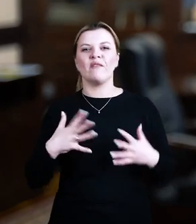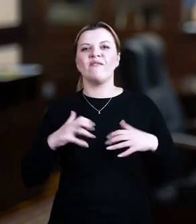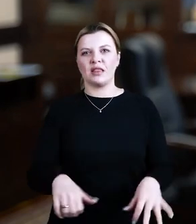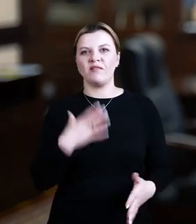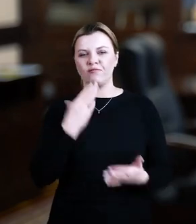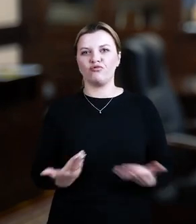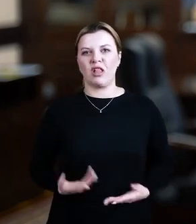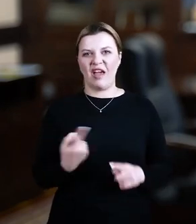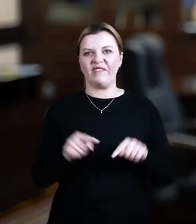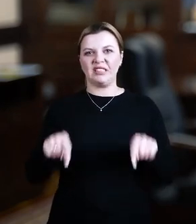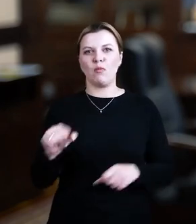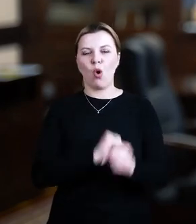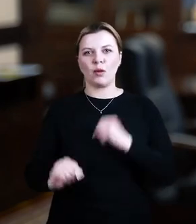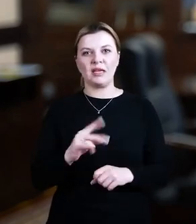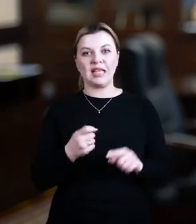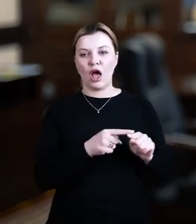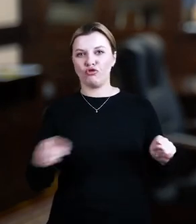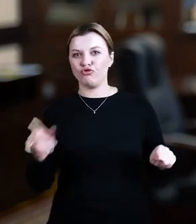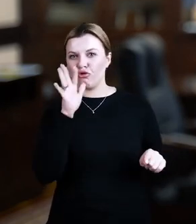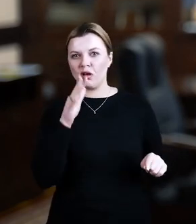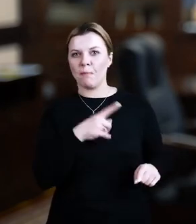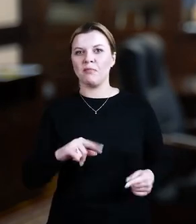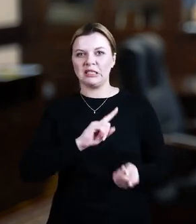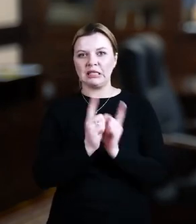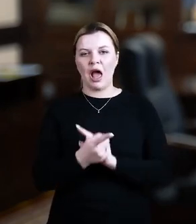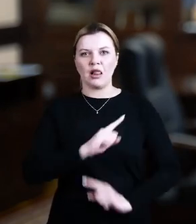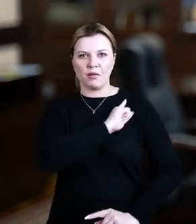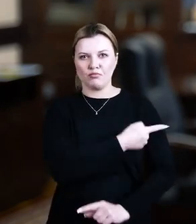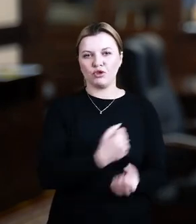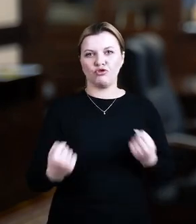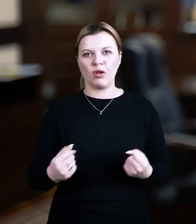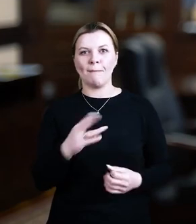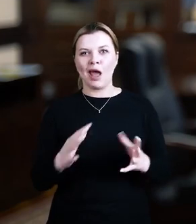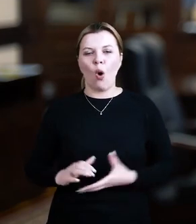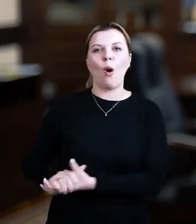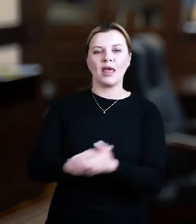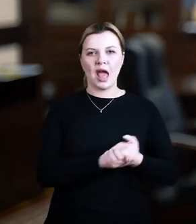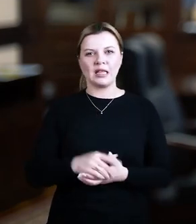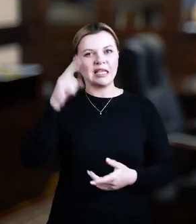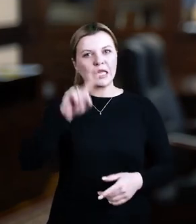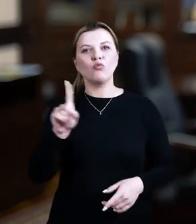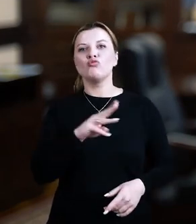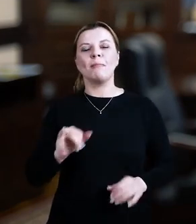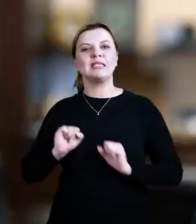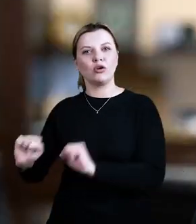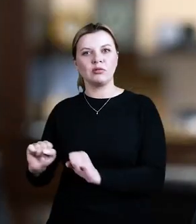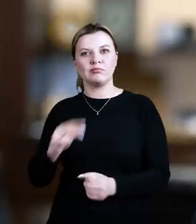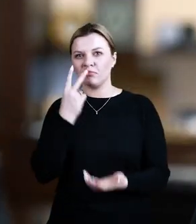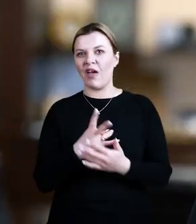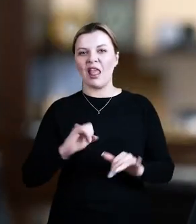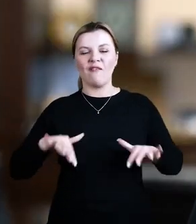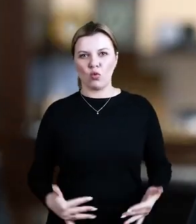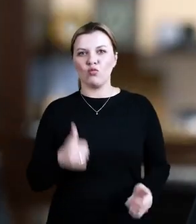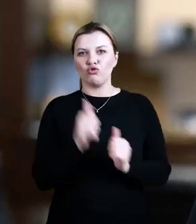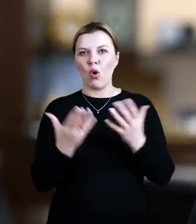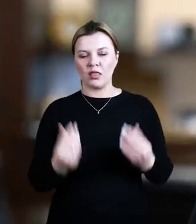віддав життя у цій боротьбі За цей час ми стали міцнішими Ми об'єднані і знаємо, що захищаємо Щодня